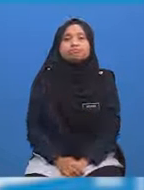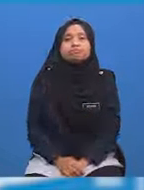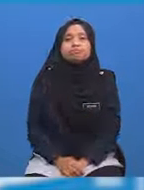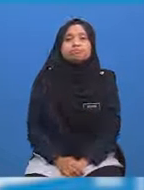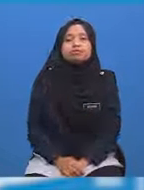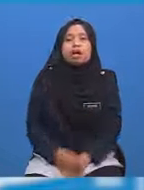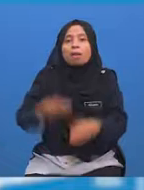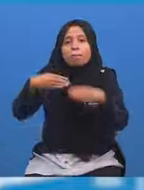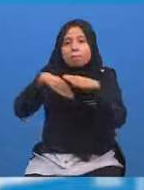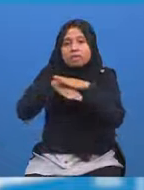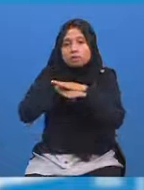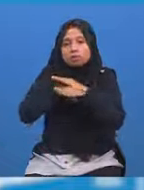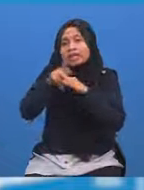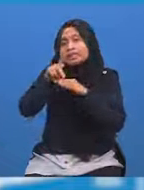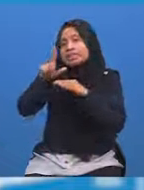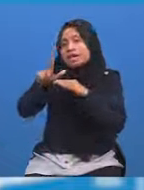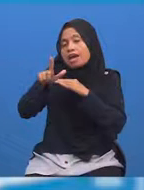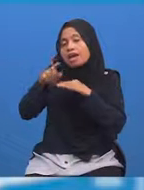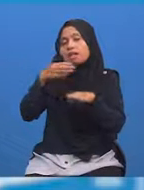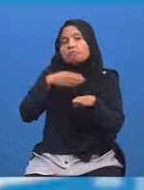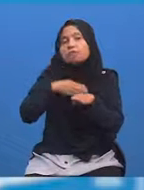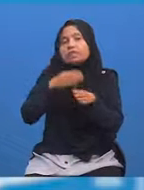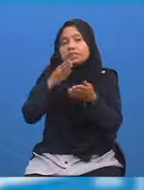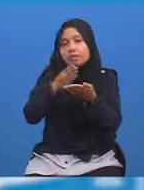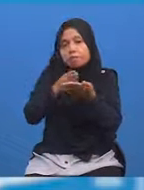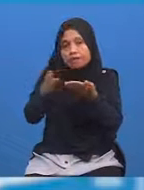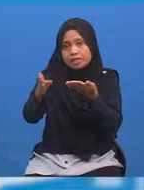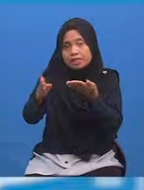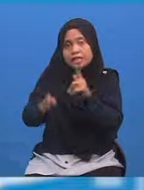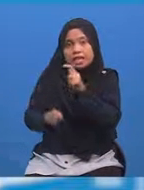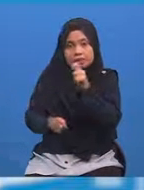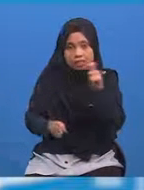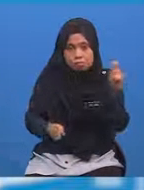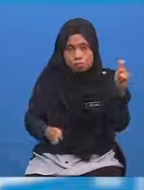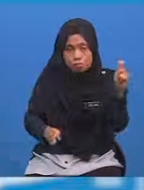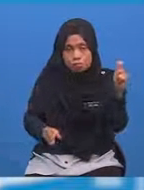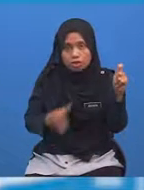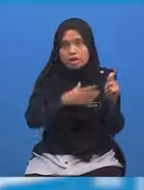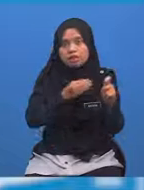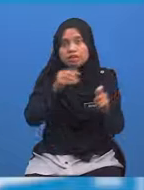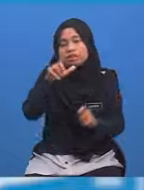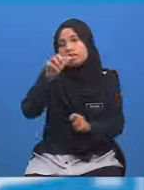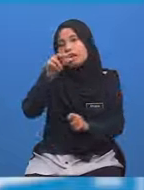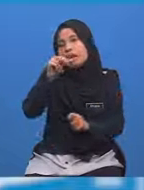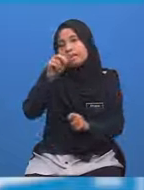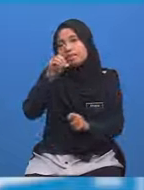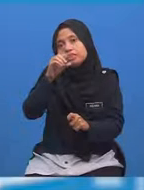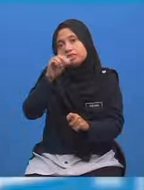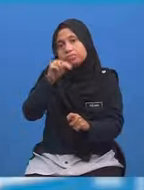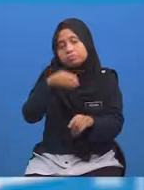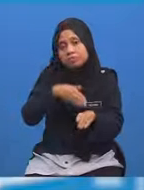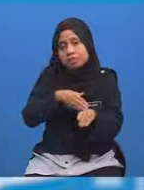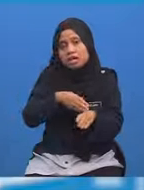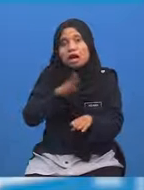Masukkan Kuala Lumpur pada bahagian timur Dan London pada bahagian